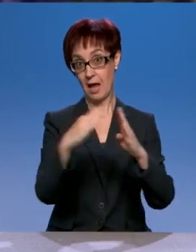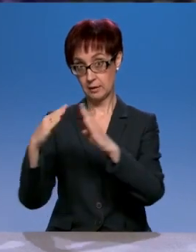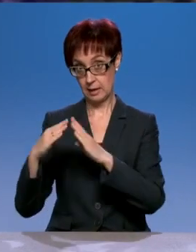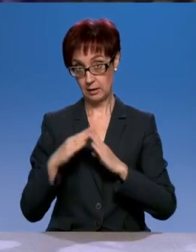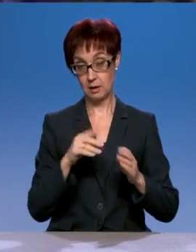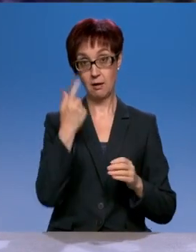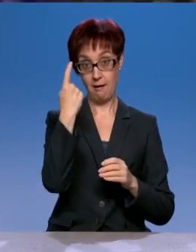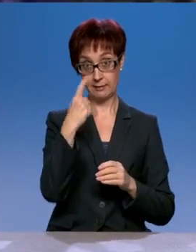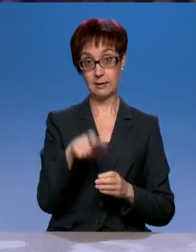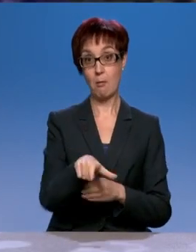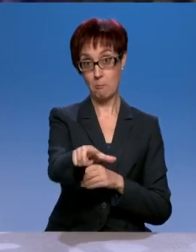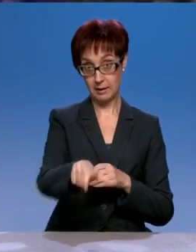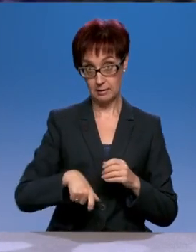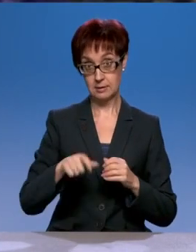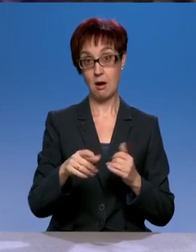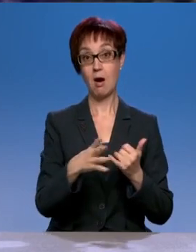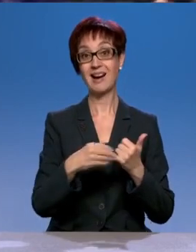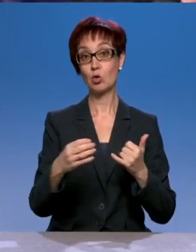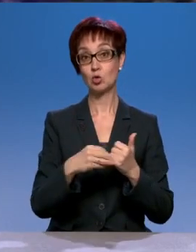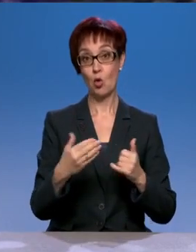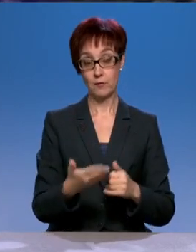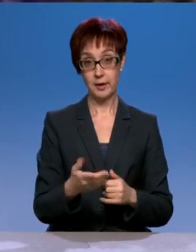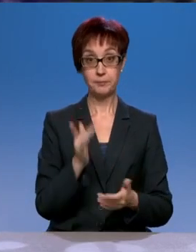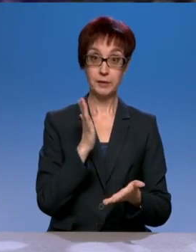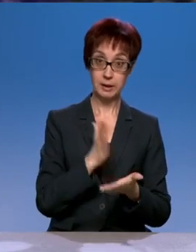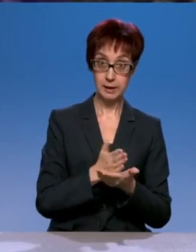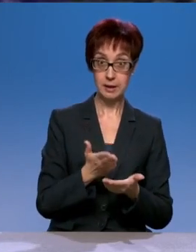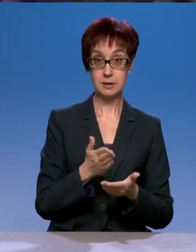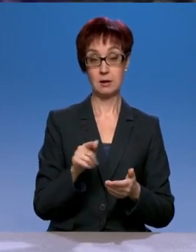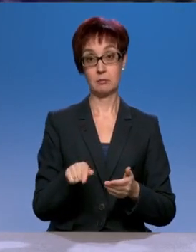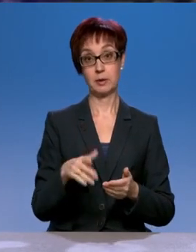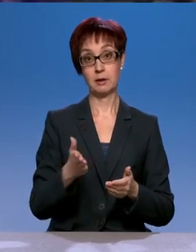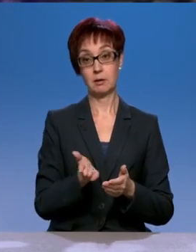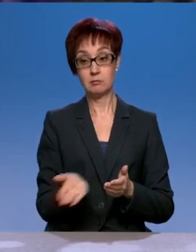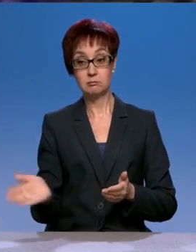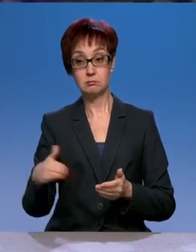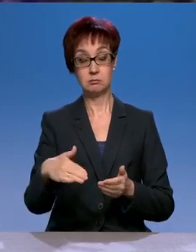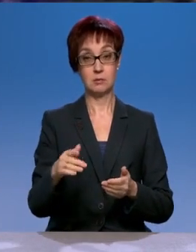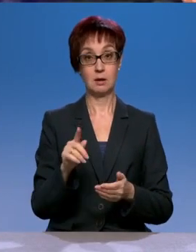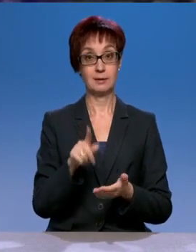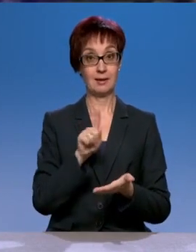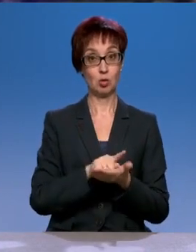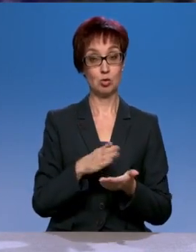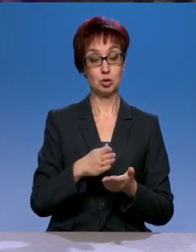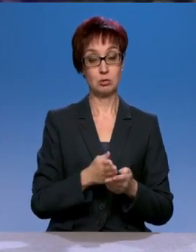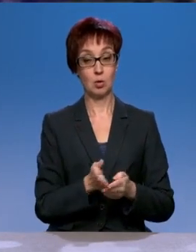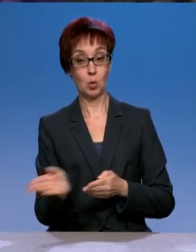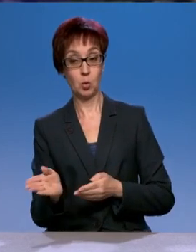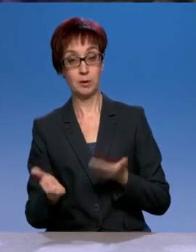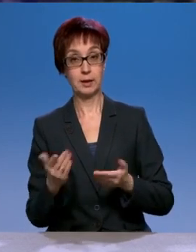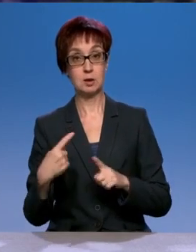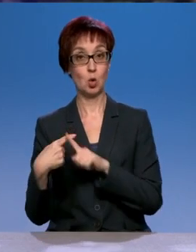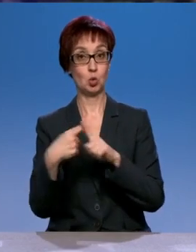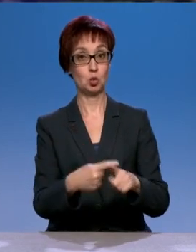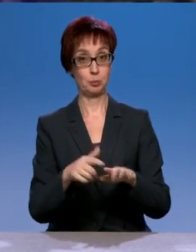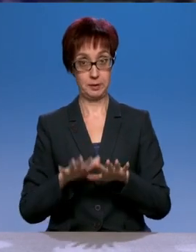грунтовая. И есть карманы, в которые ты должен заезжать, чтобы уступать место тому, кто ближе. У них очень вежливые